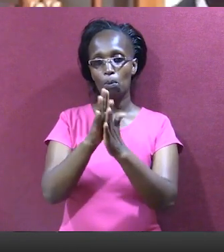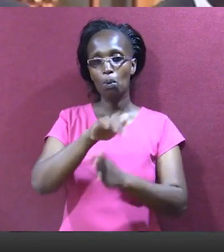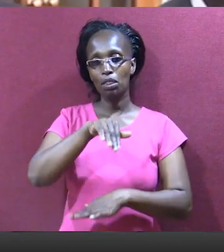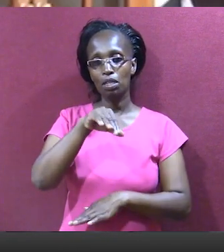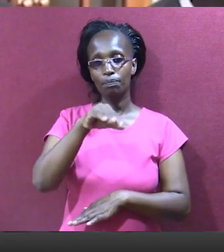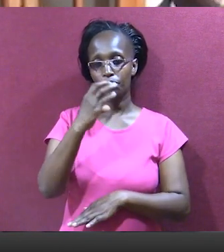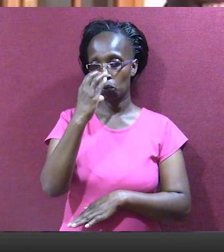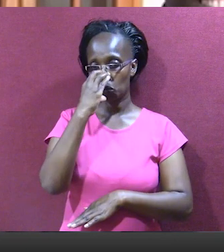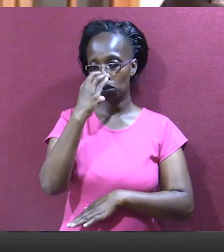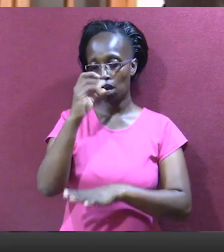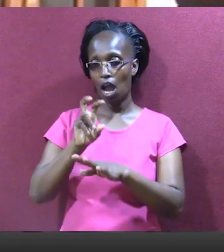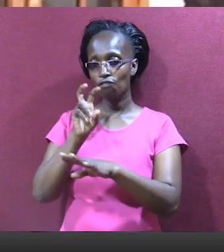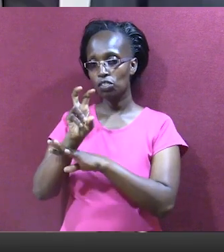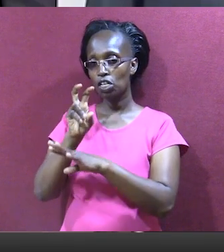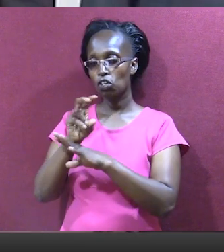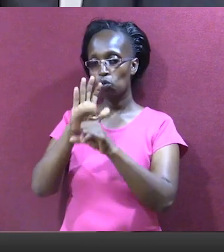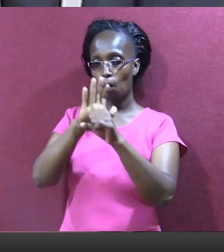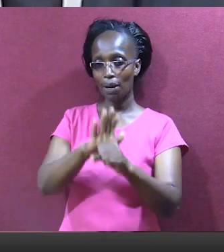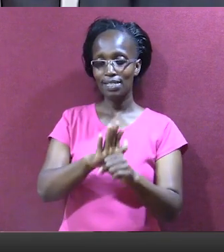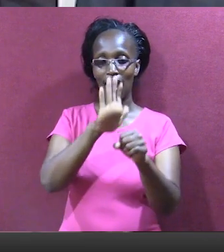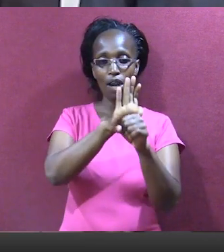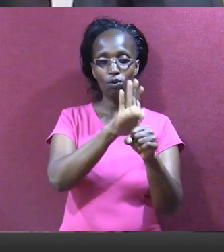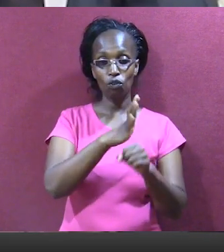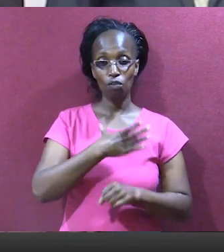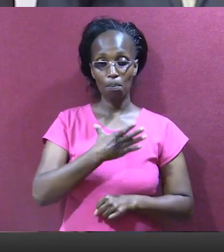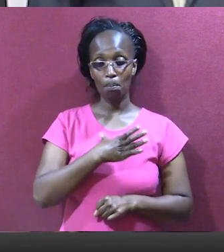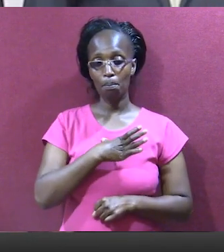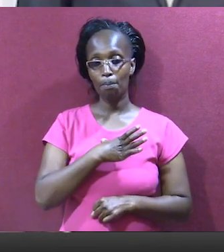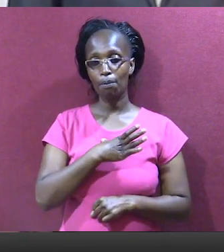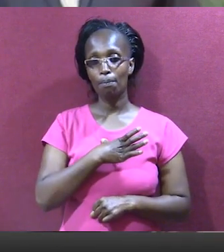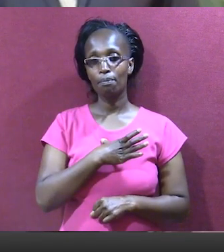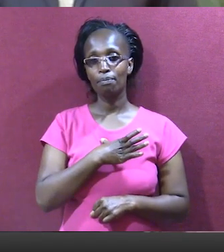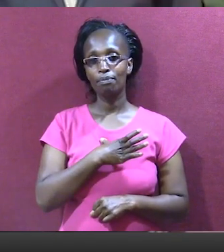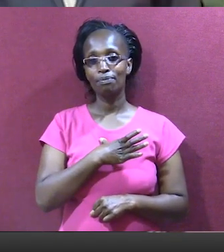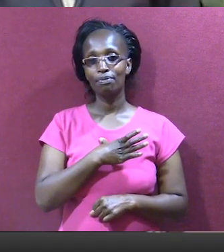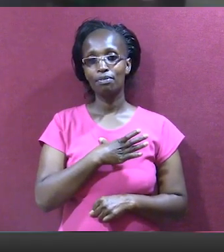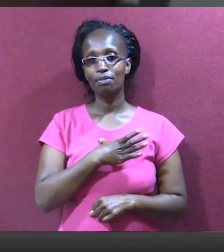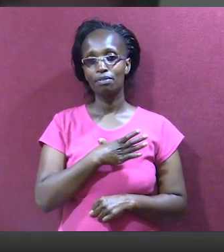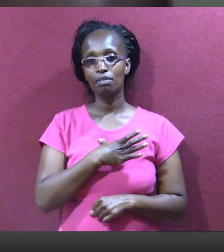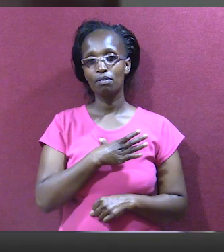William Ruto Zimione kana kuwa keketa maini wakubwa kwa wadogo